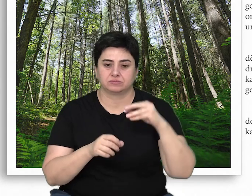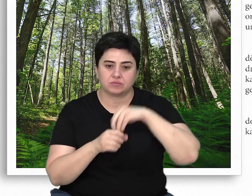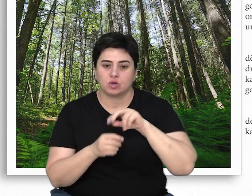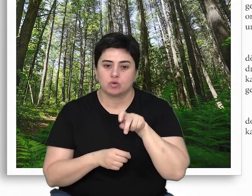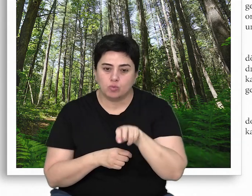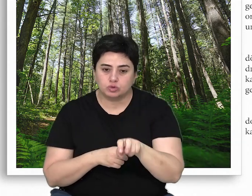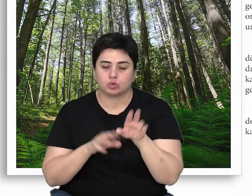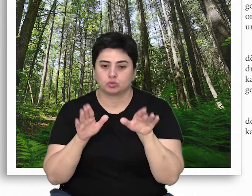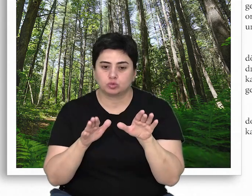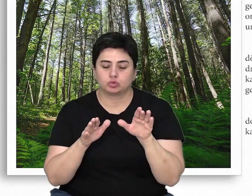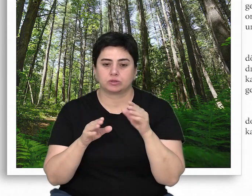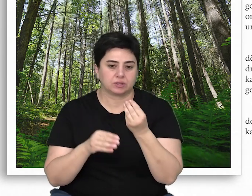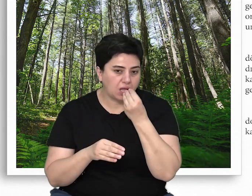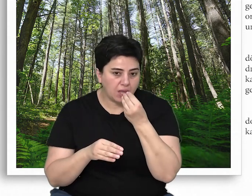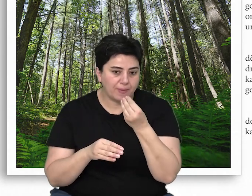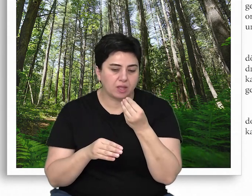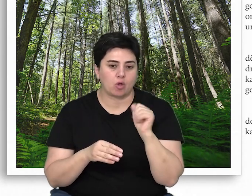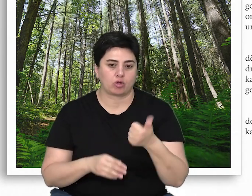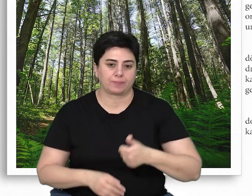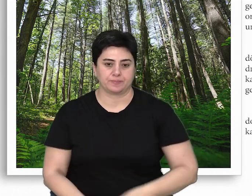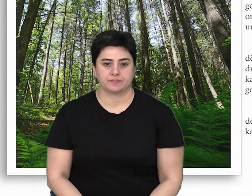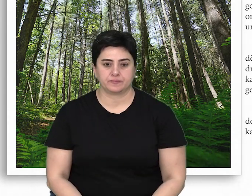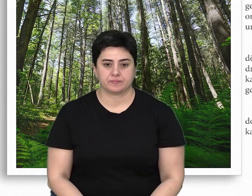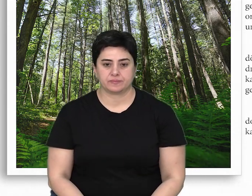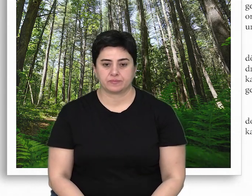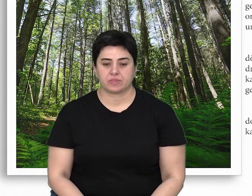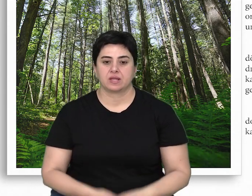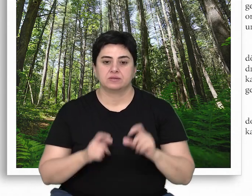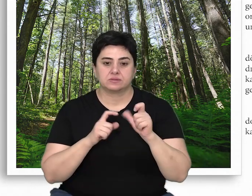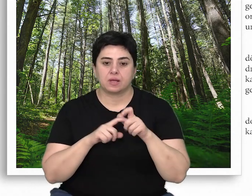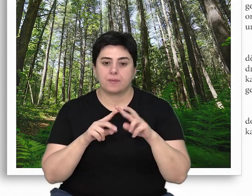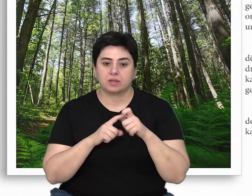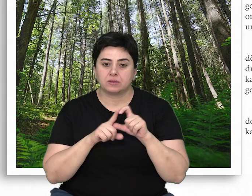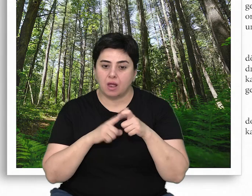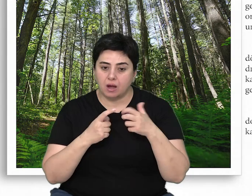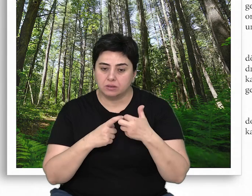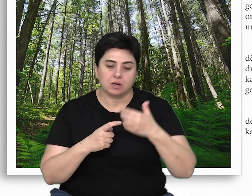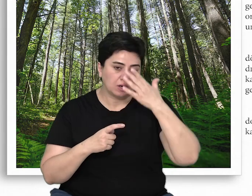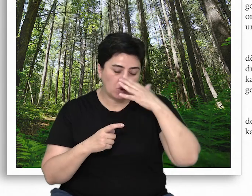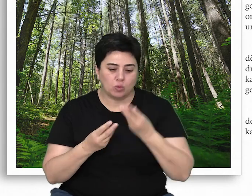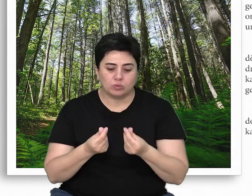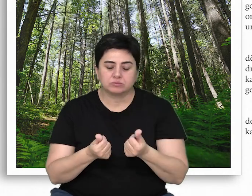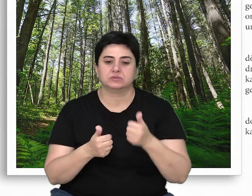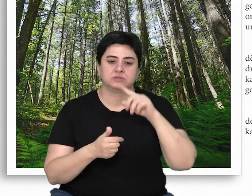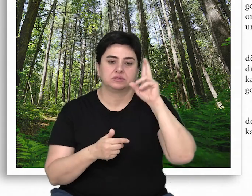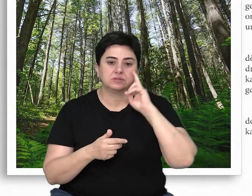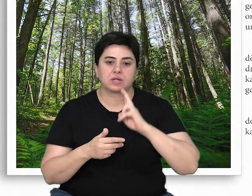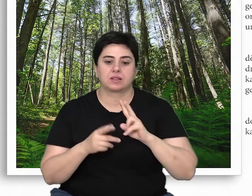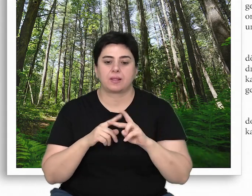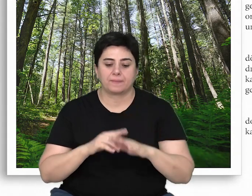dalların içinde böcekler kuşların beslenmesi için önemlidir. Semenderler organik çürümüş maddelerle